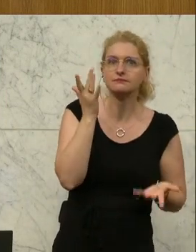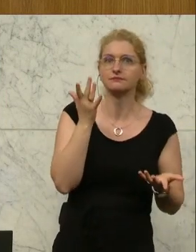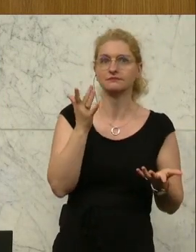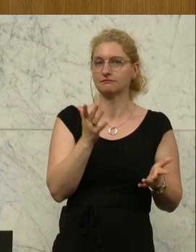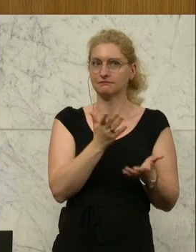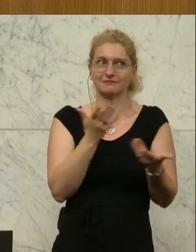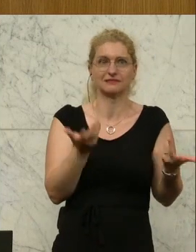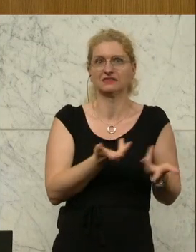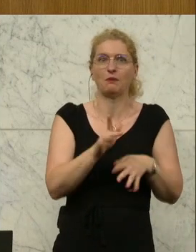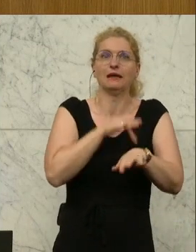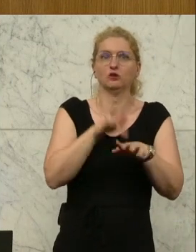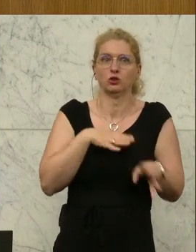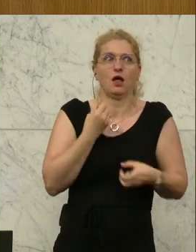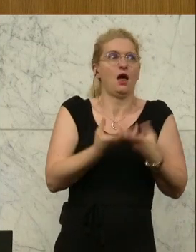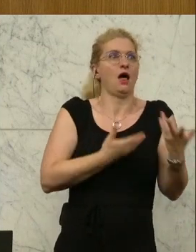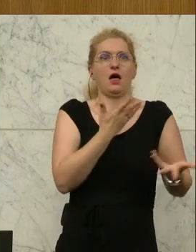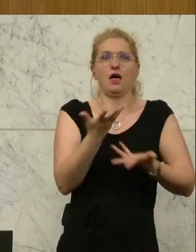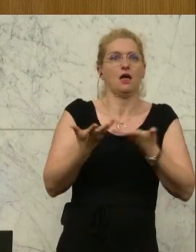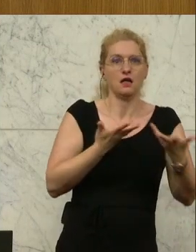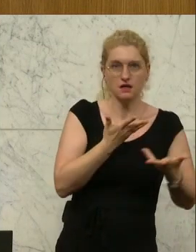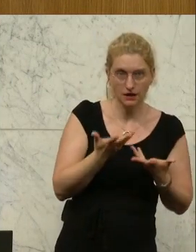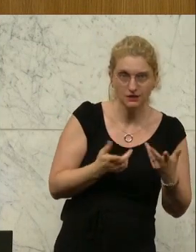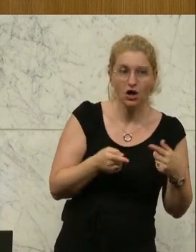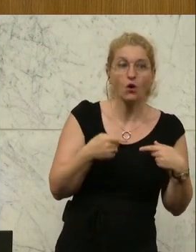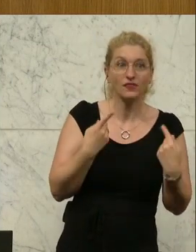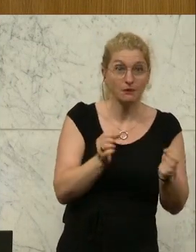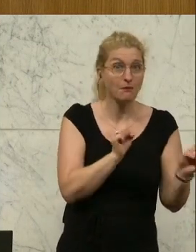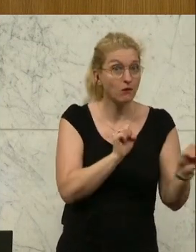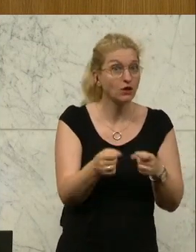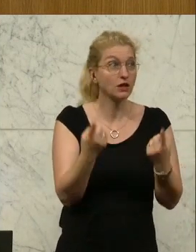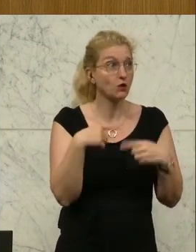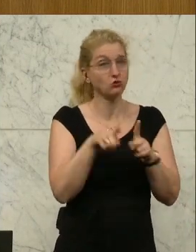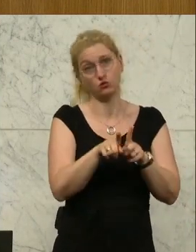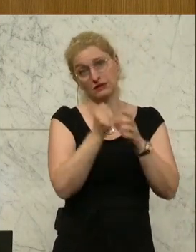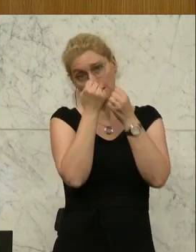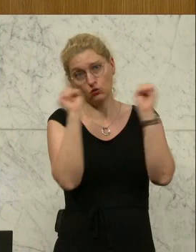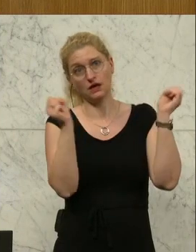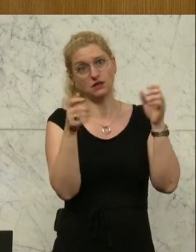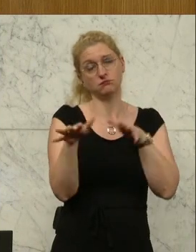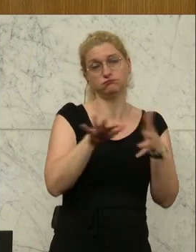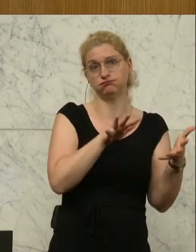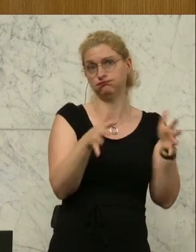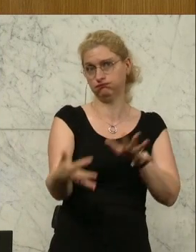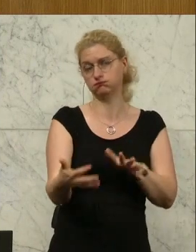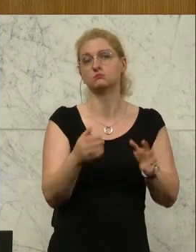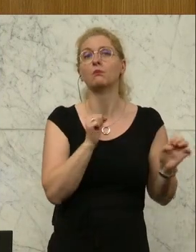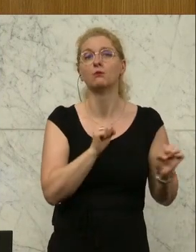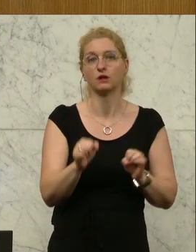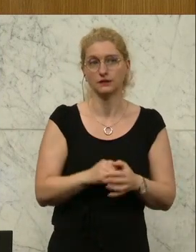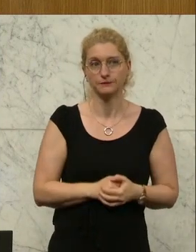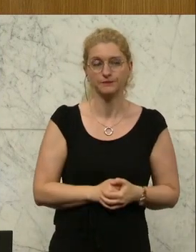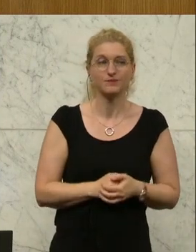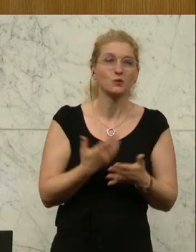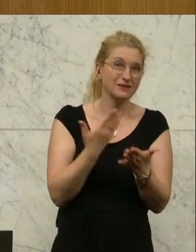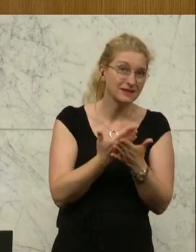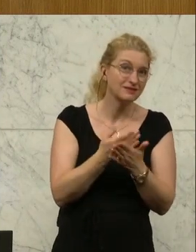manchmal aus der Emotion heraus. Und das wiederum kann zur Destabilisierung unserer Demokratie führen. Das ist auch einer der Gründe,